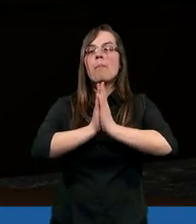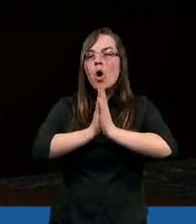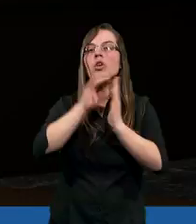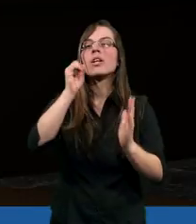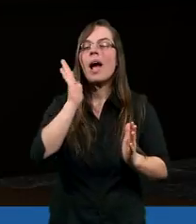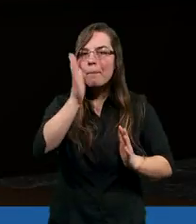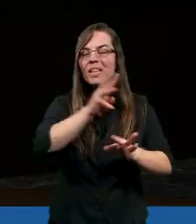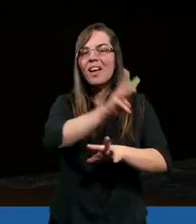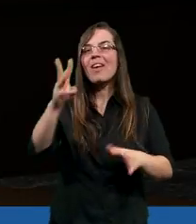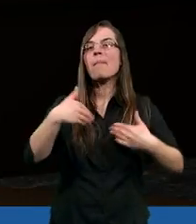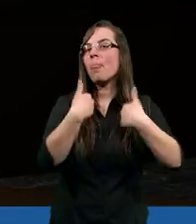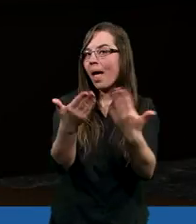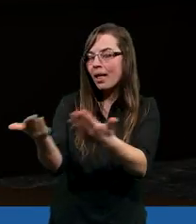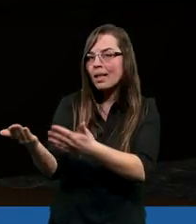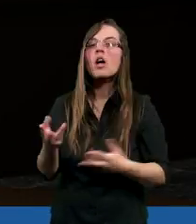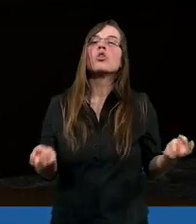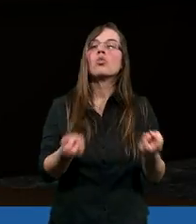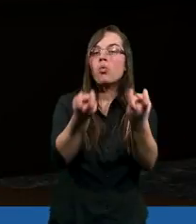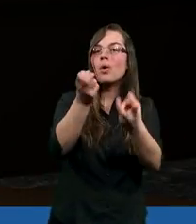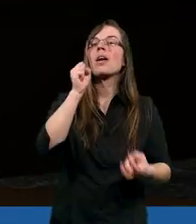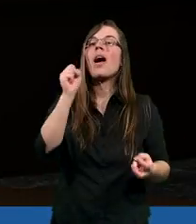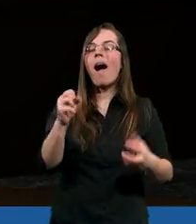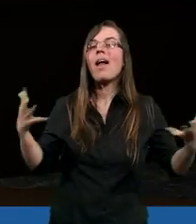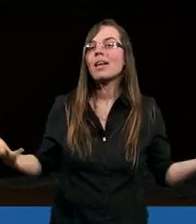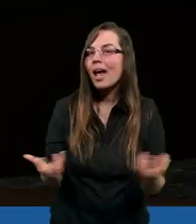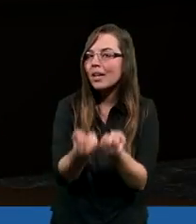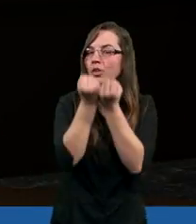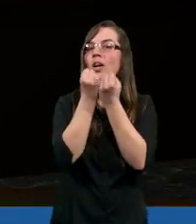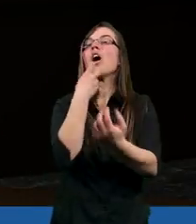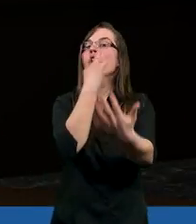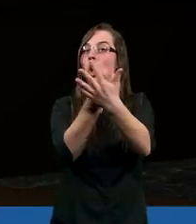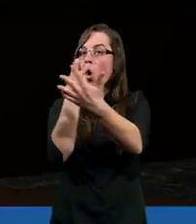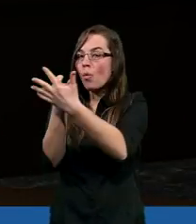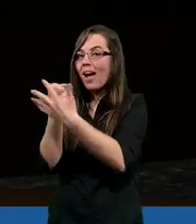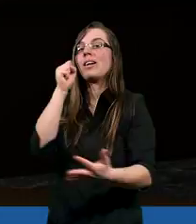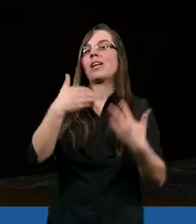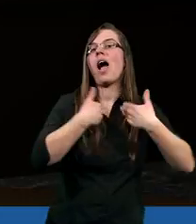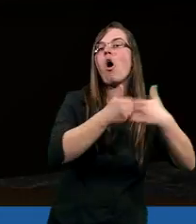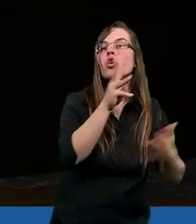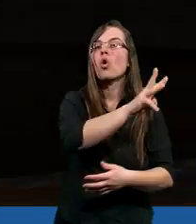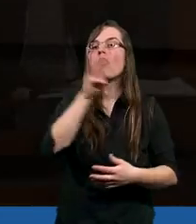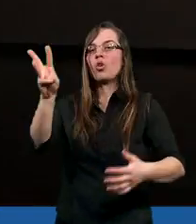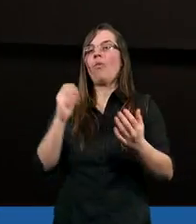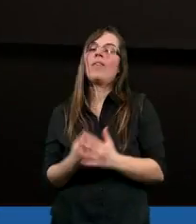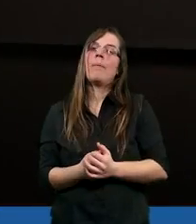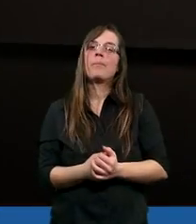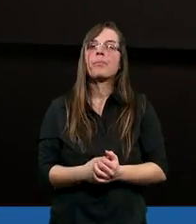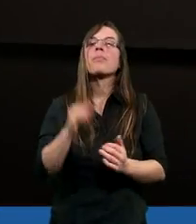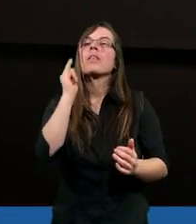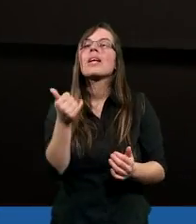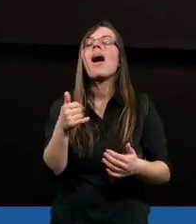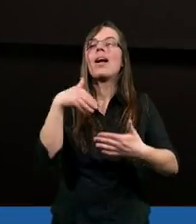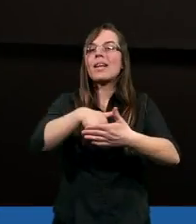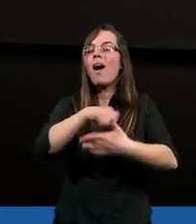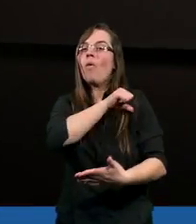Proście, a będzie wam dane, szukajcie, a znajdziecie, kołaczcie, a otworzą wam. Jak